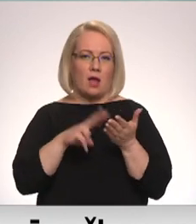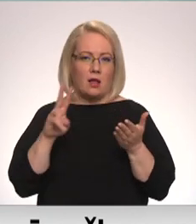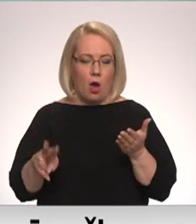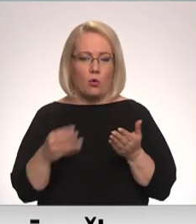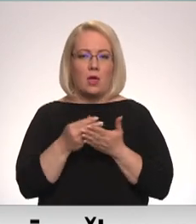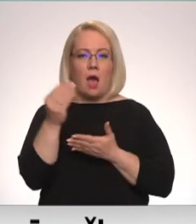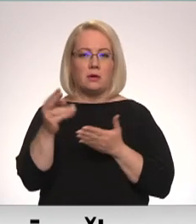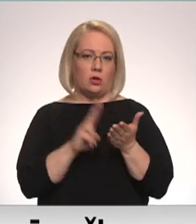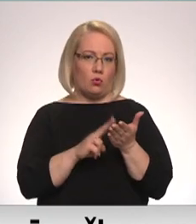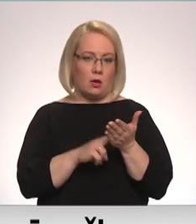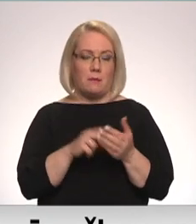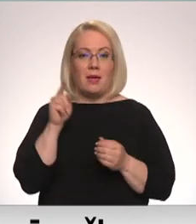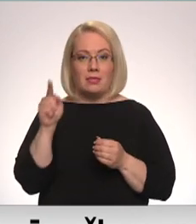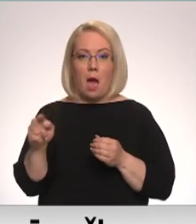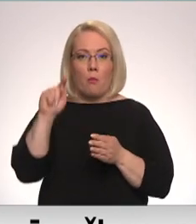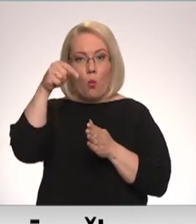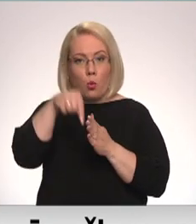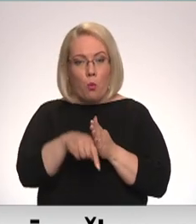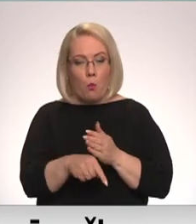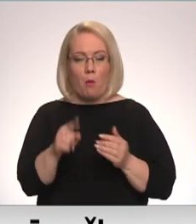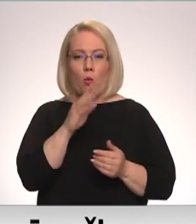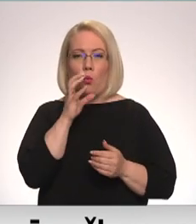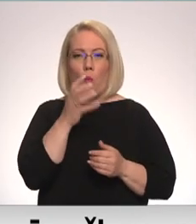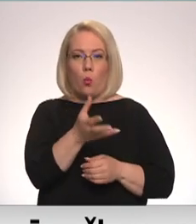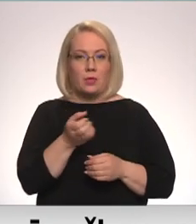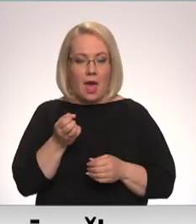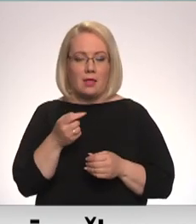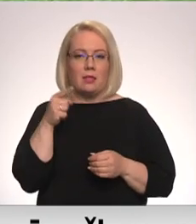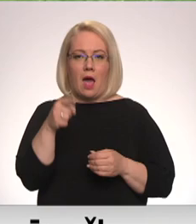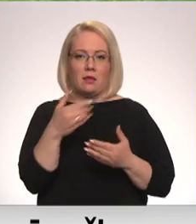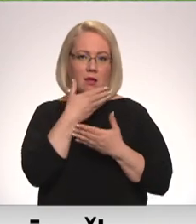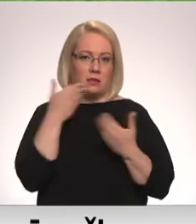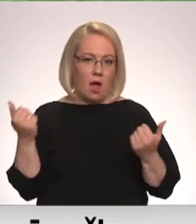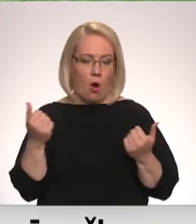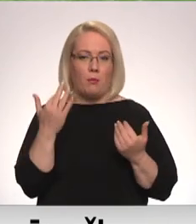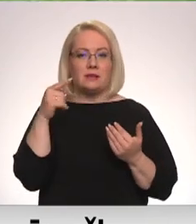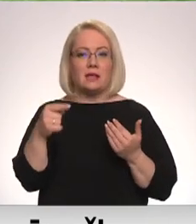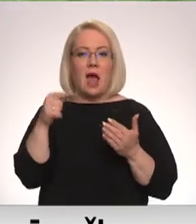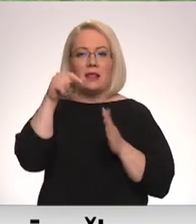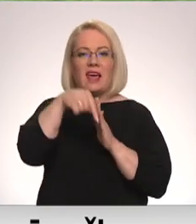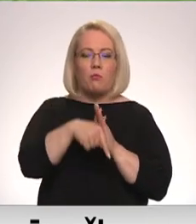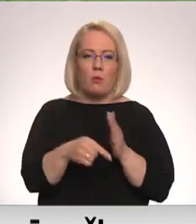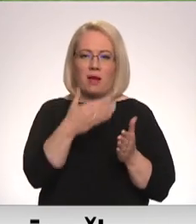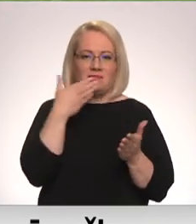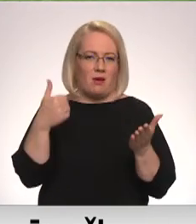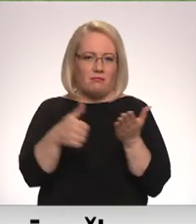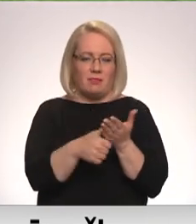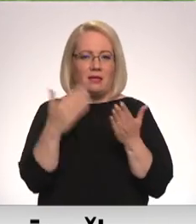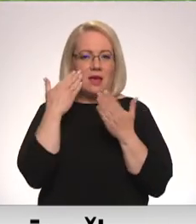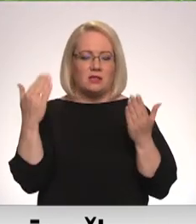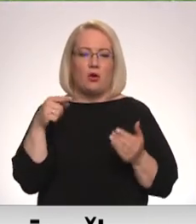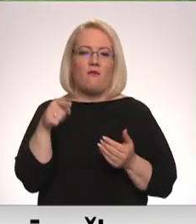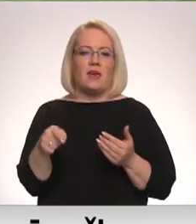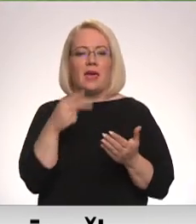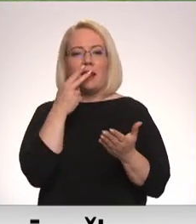Šīm urbumam tādas nēsot. Cik vēl šādu besēmnieku urbumu varētu būt, valsts vidas dienas tā nezinot, jo reaģēja tikai uz sūdzībām